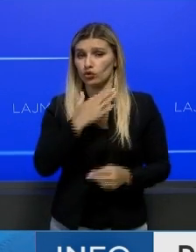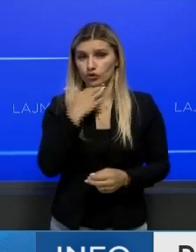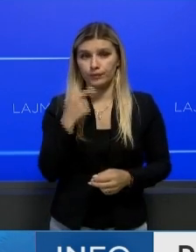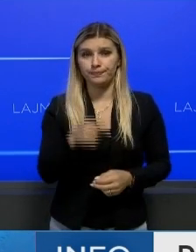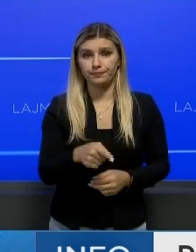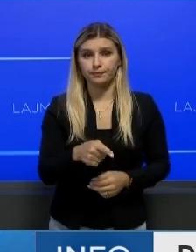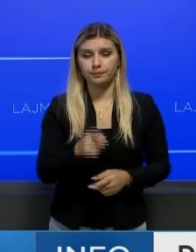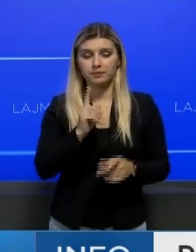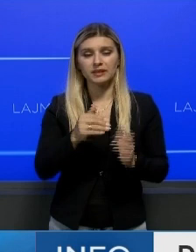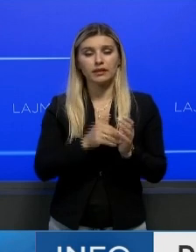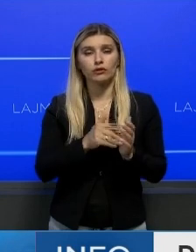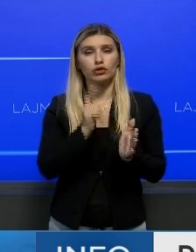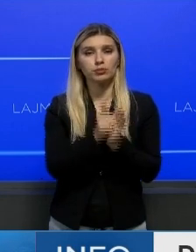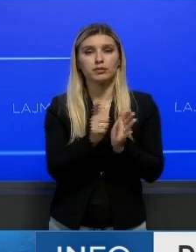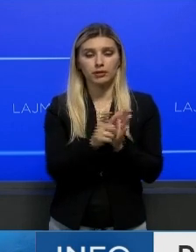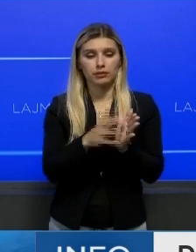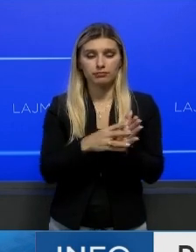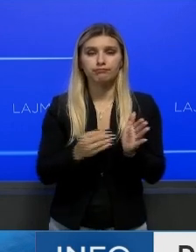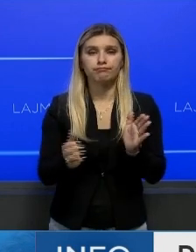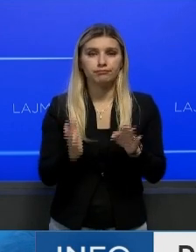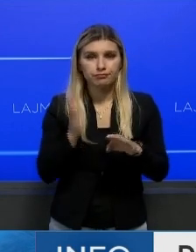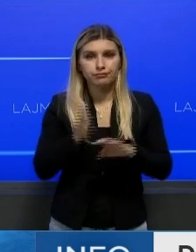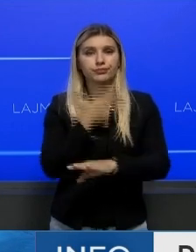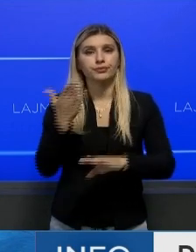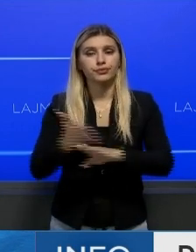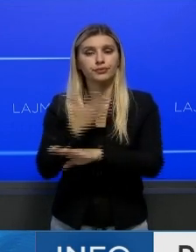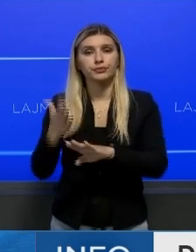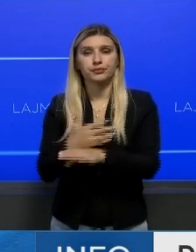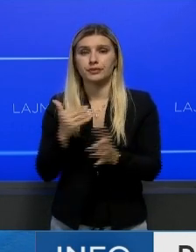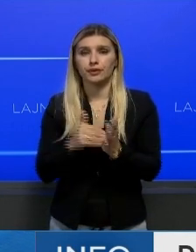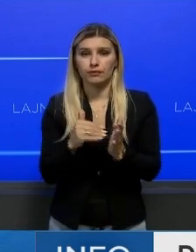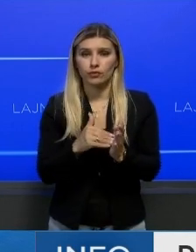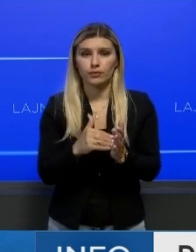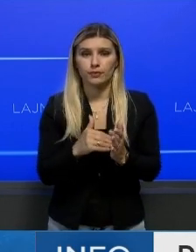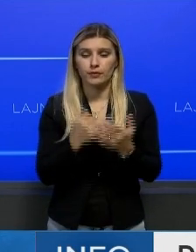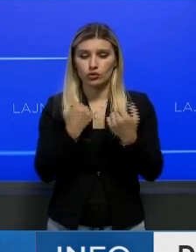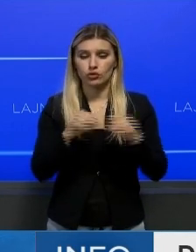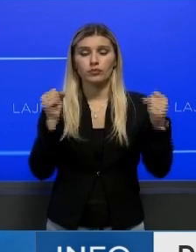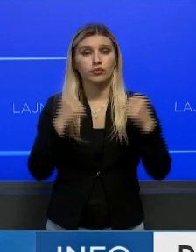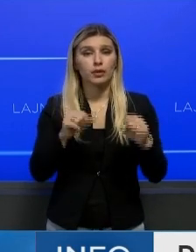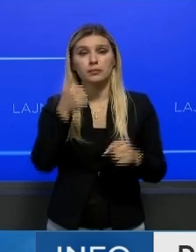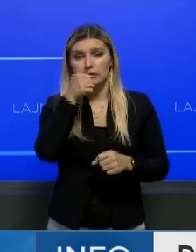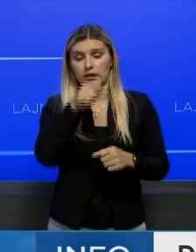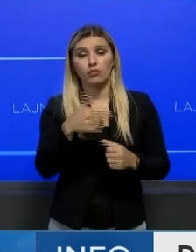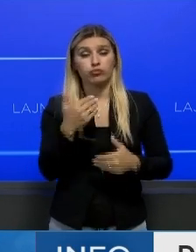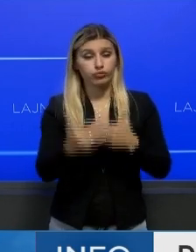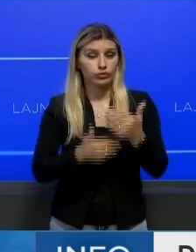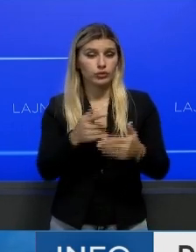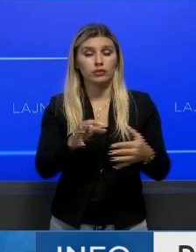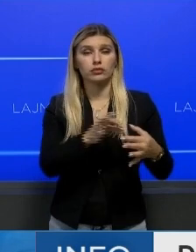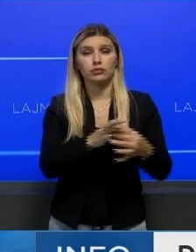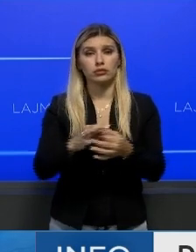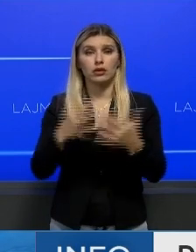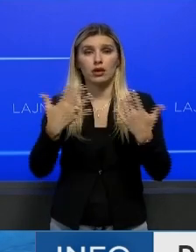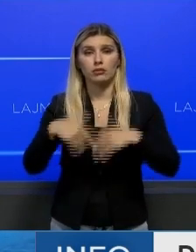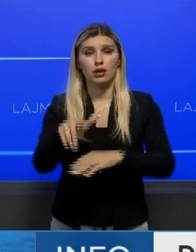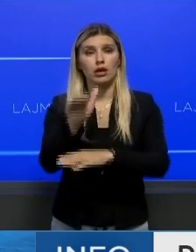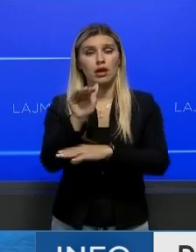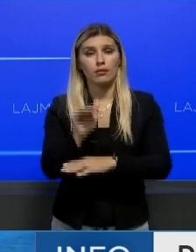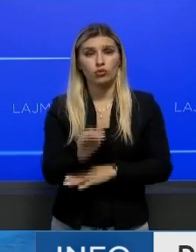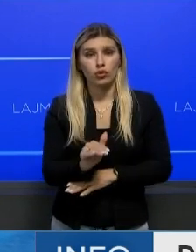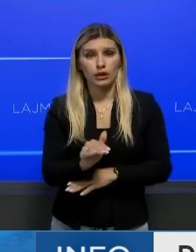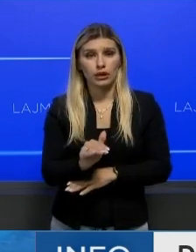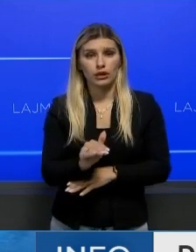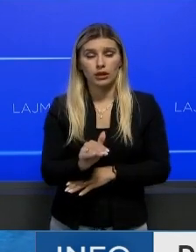rëndësishme të kaloj iso më farë në kuvend, sepse kë proces ndërlidhet edhe me raportimin, me